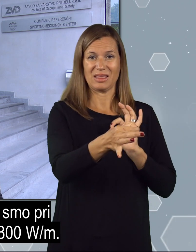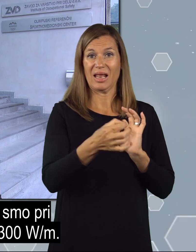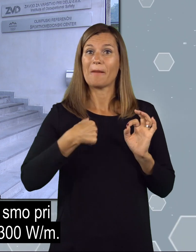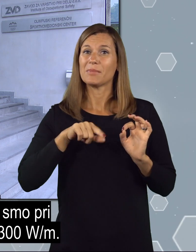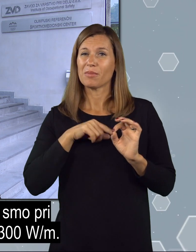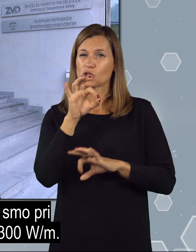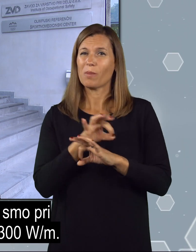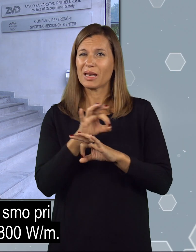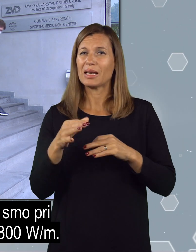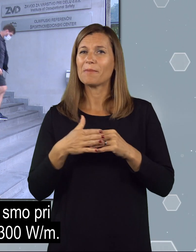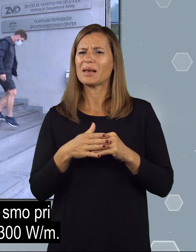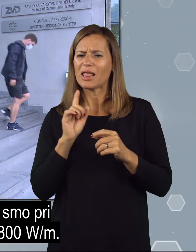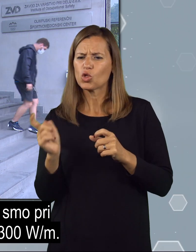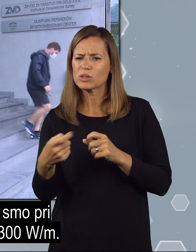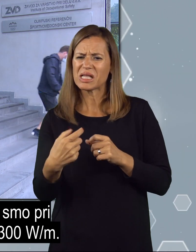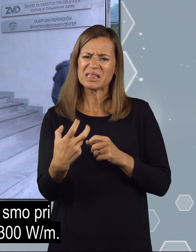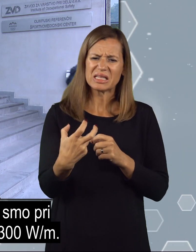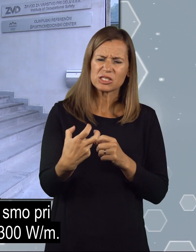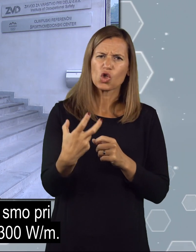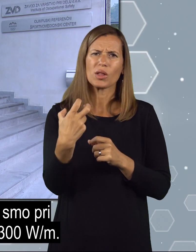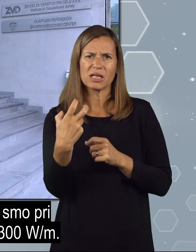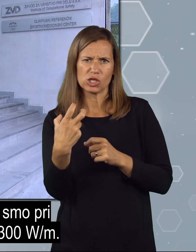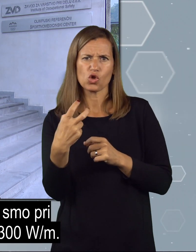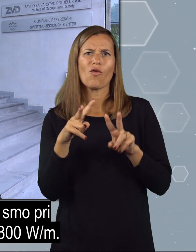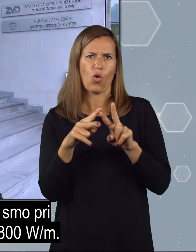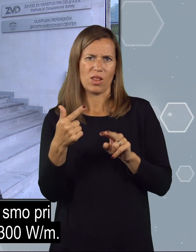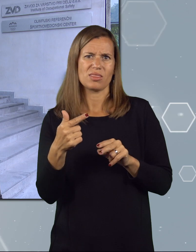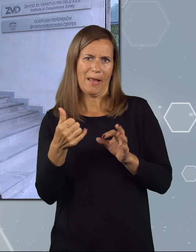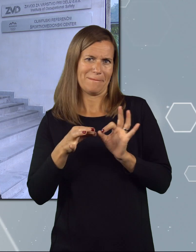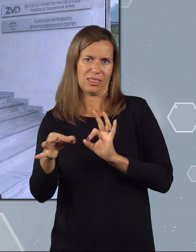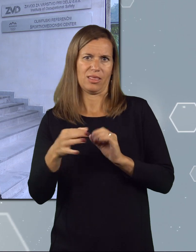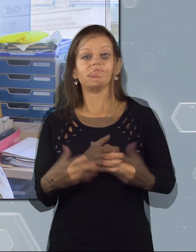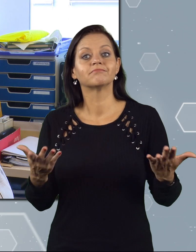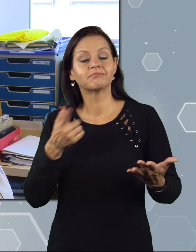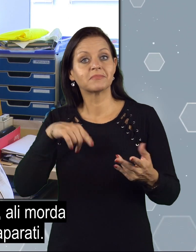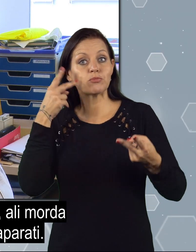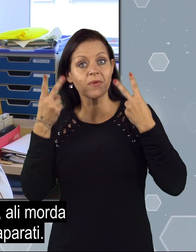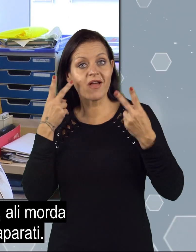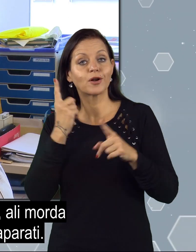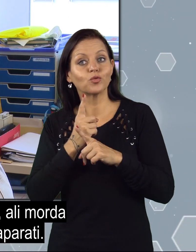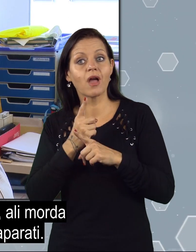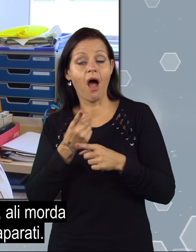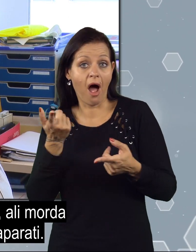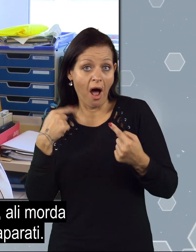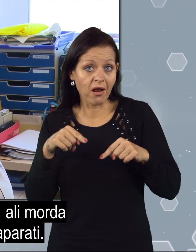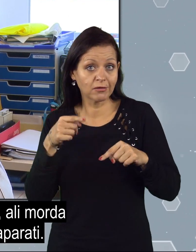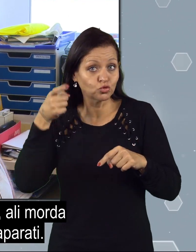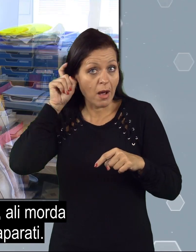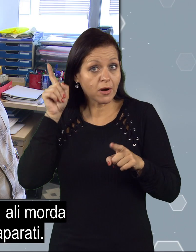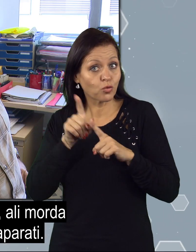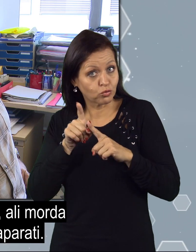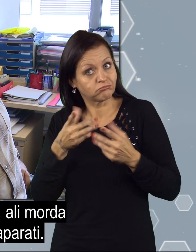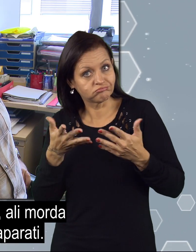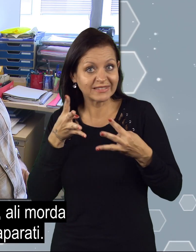izmerali tam pri indukciji 300, se mi zdi 300 V na metr. Preverili smo tudi, ali morda